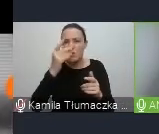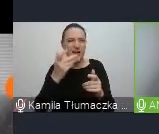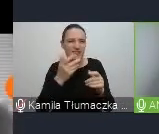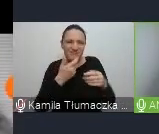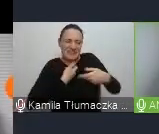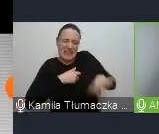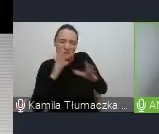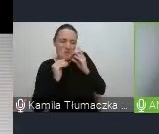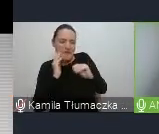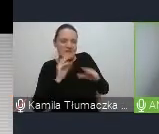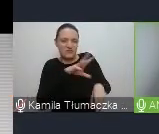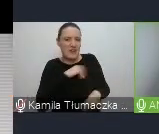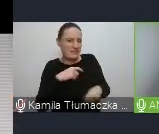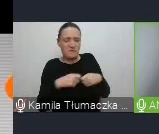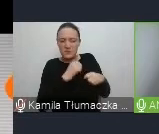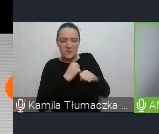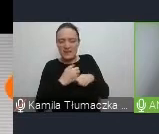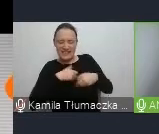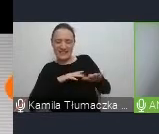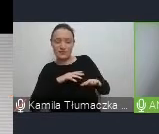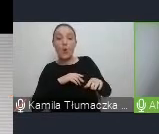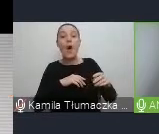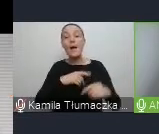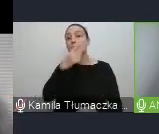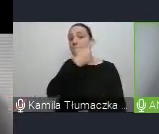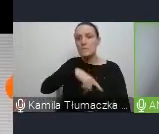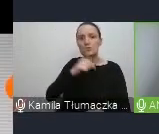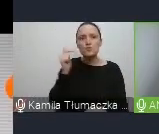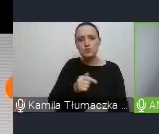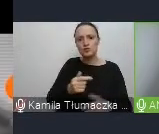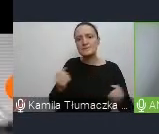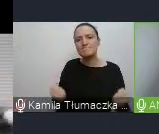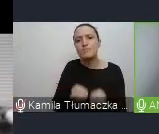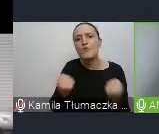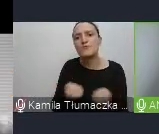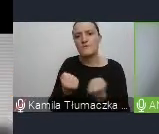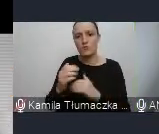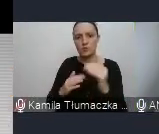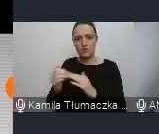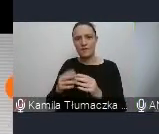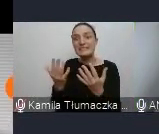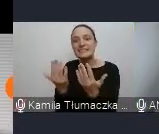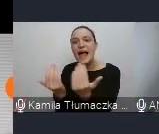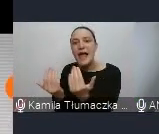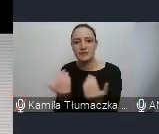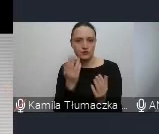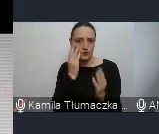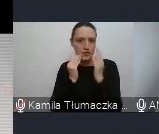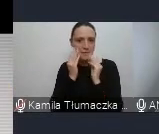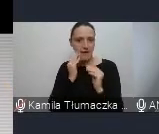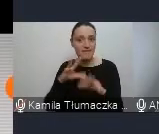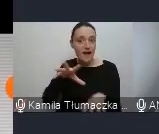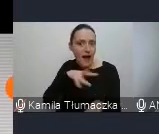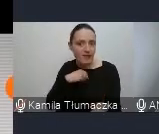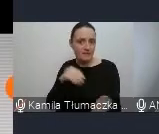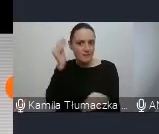My musimy zbudować właściwy system motywacji, zachęcić je do zabawy i wspólnej nauki. Po